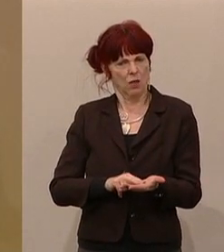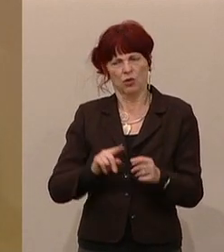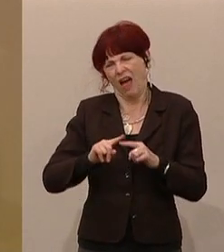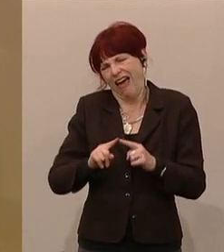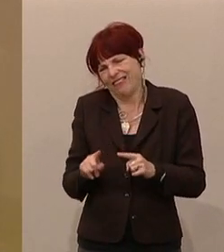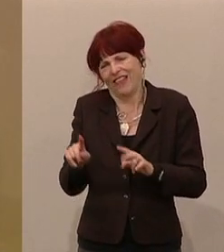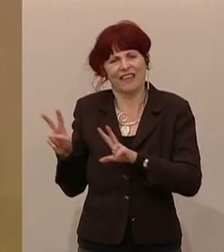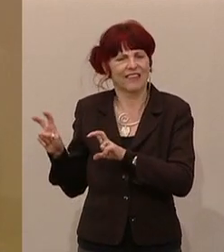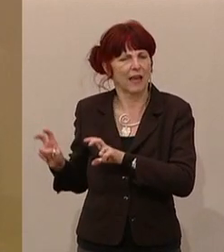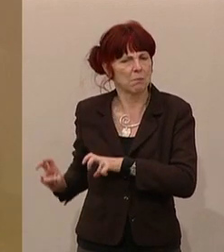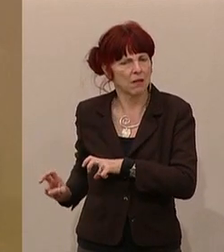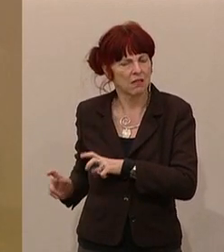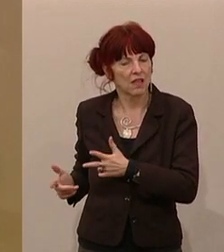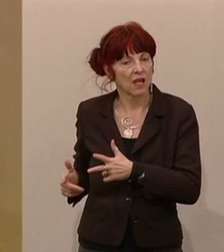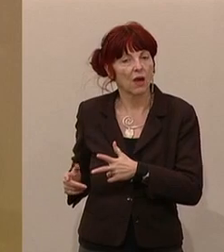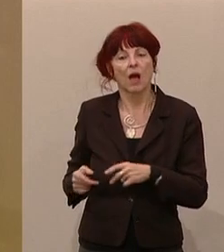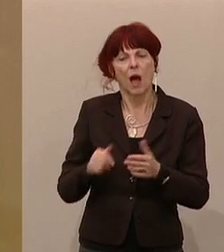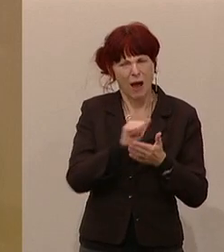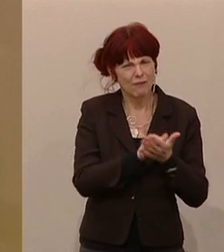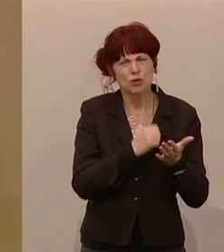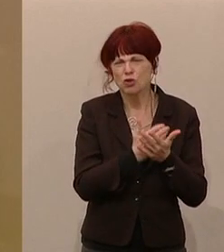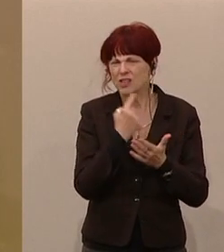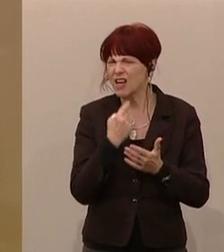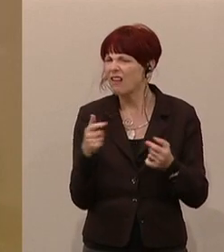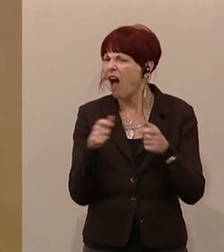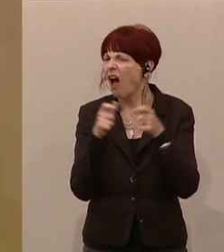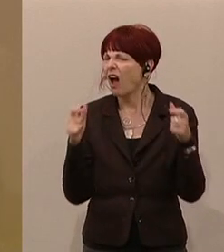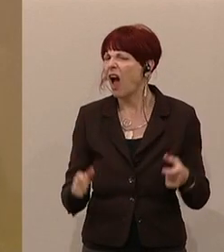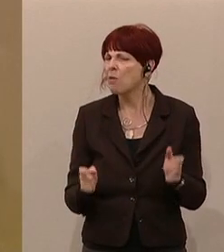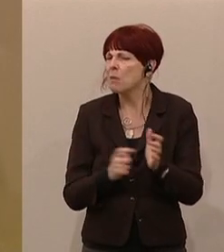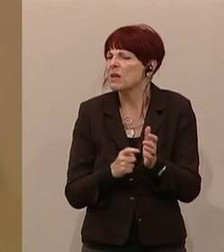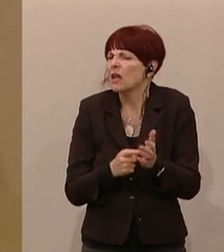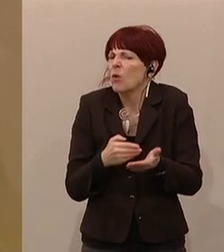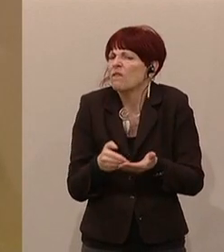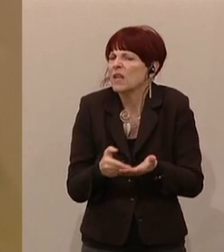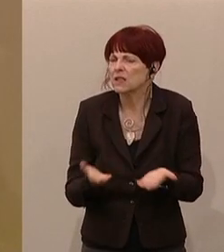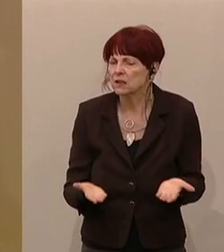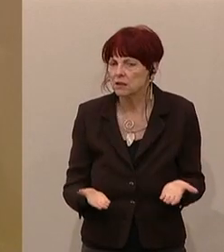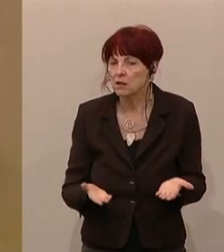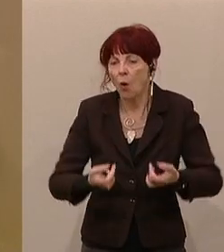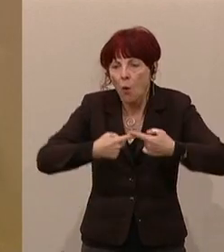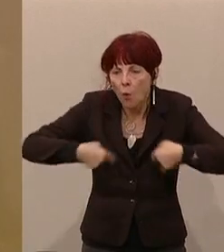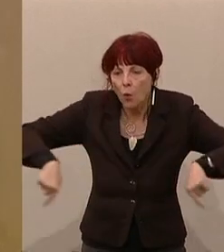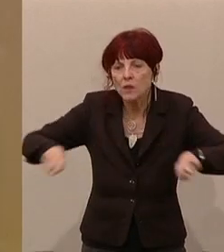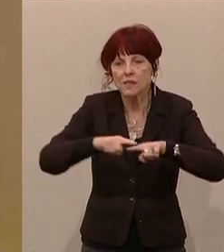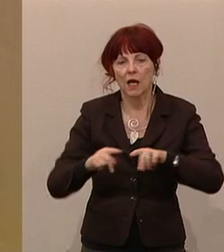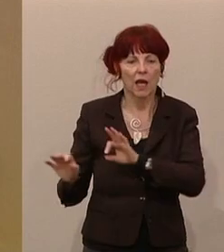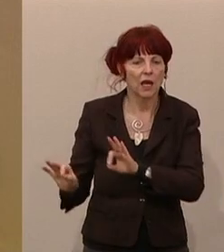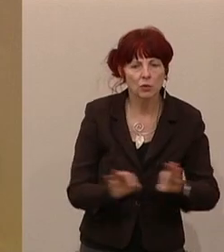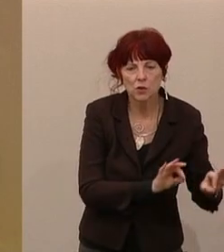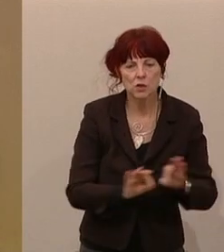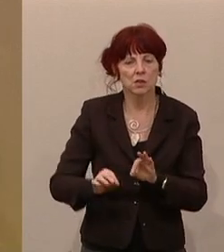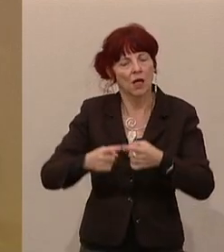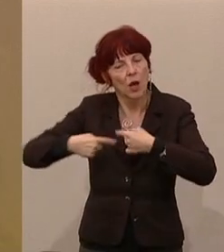am Anfang gesagt, was waren denn unsere Rahmenbedingungen, unsere Industrie, unser Gewerbe, das was die Kollegin